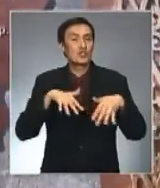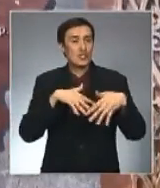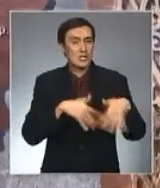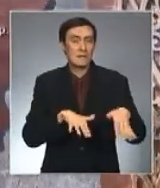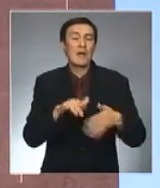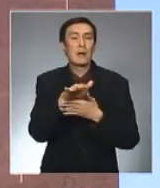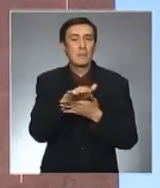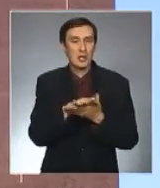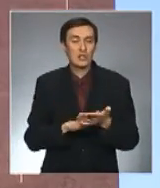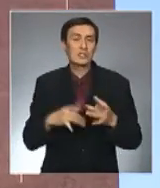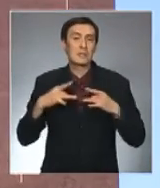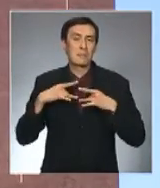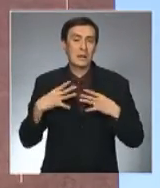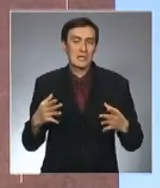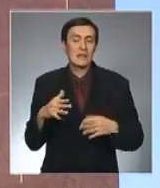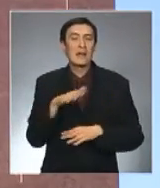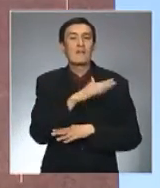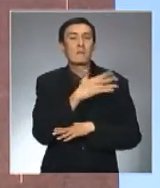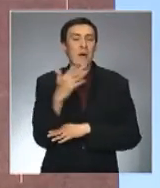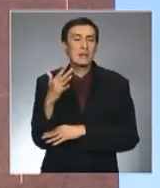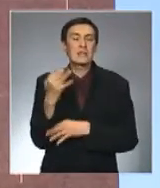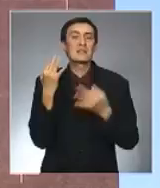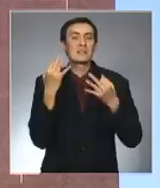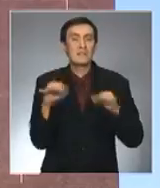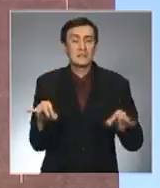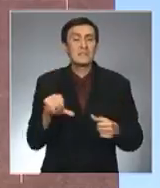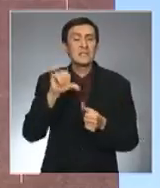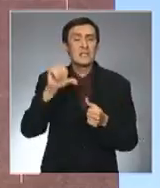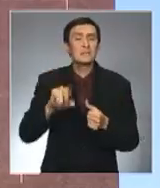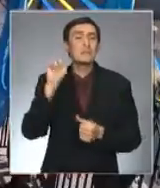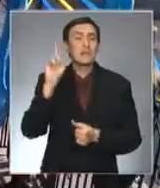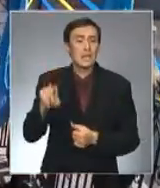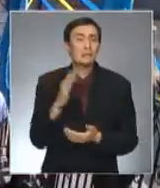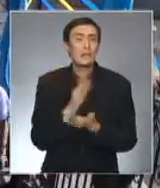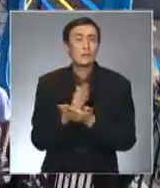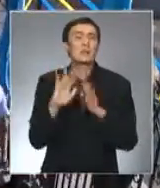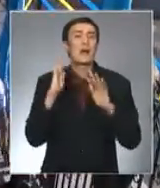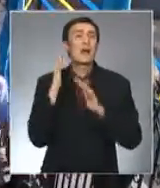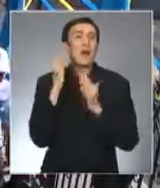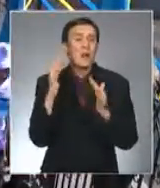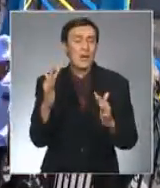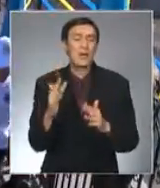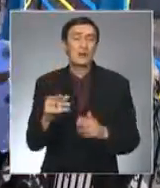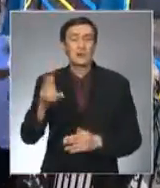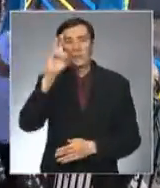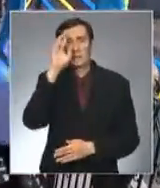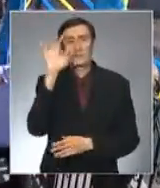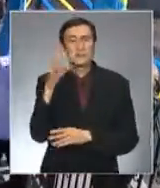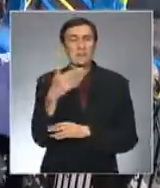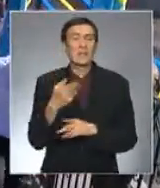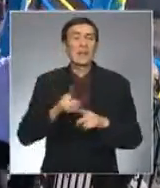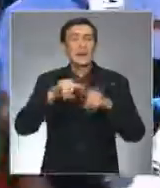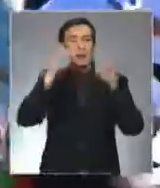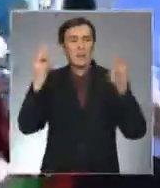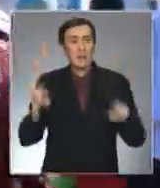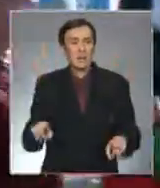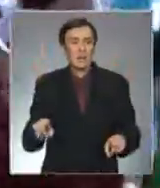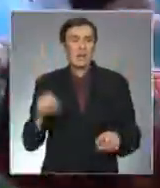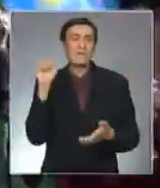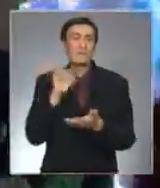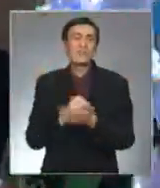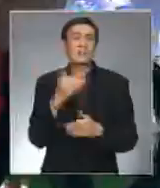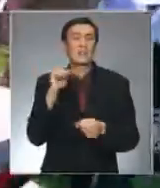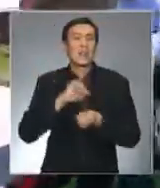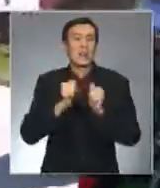Праздник продолжился в Парке независимости. Именно там находится аллея государственных символов. Это карта страны, высеченная на